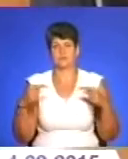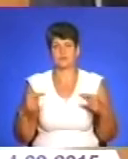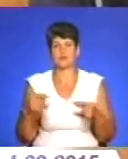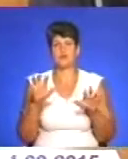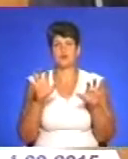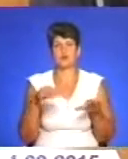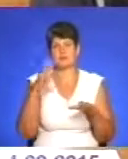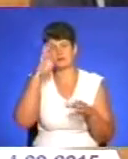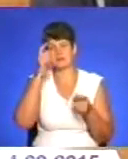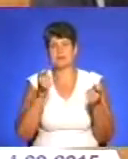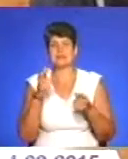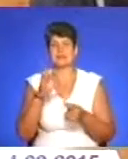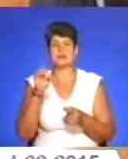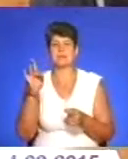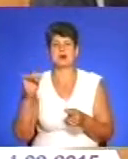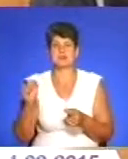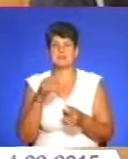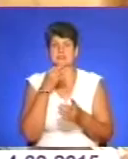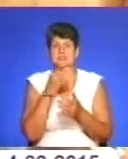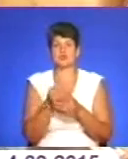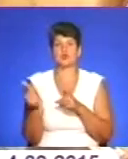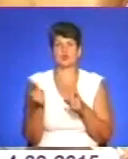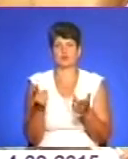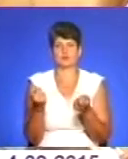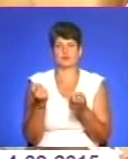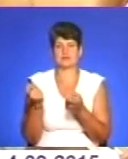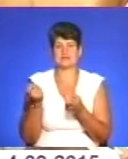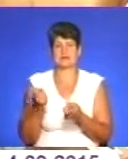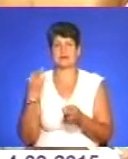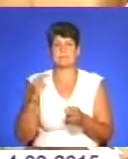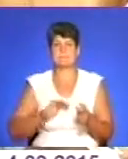Степан Барна підтримує ініціативу і готовий залучити бізнесменів, зацікавлених у співпраці.